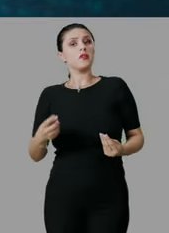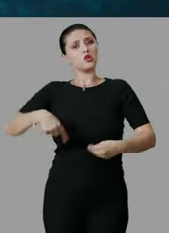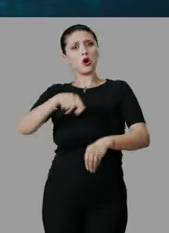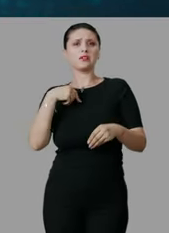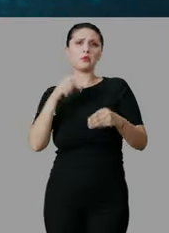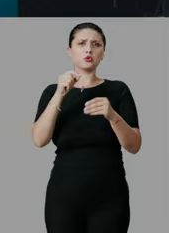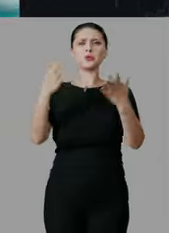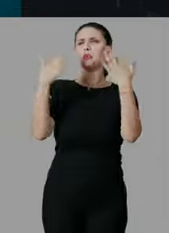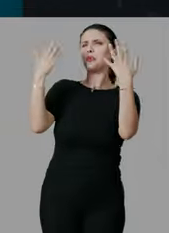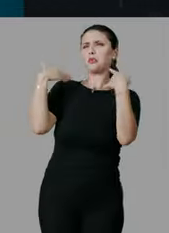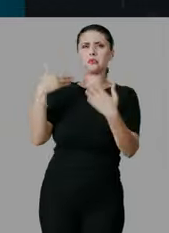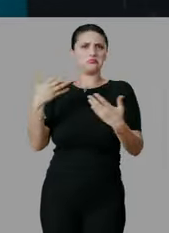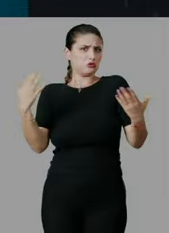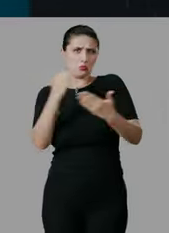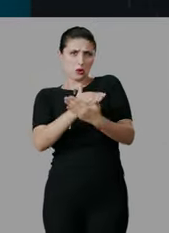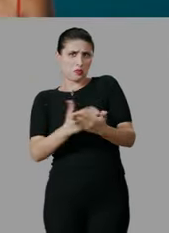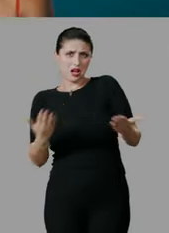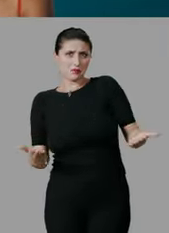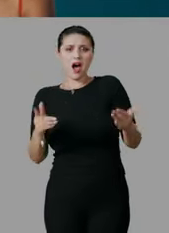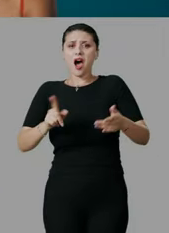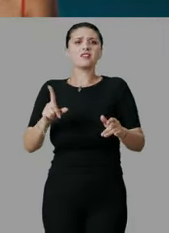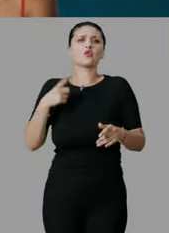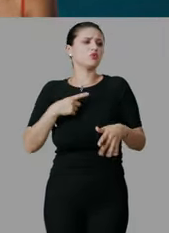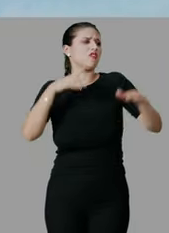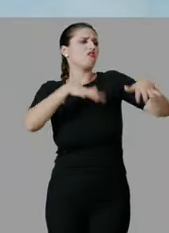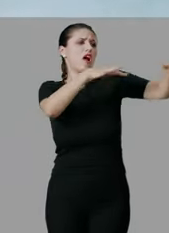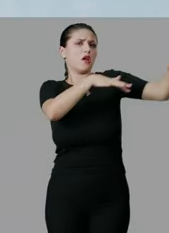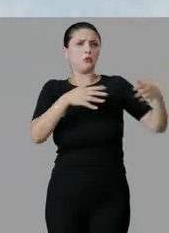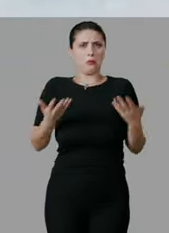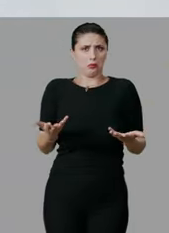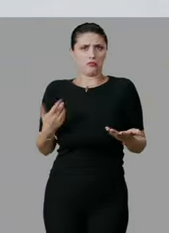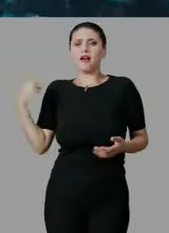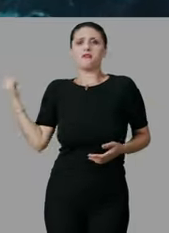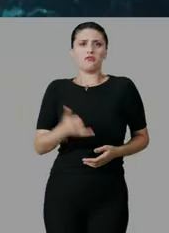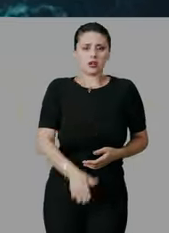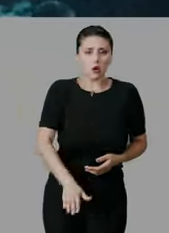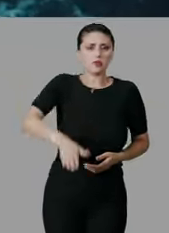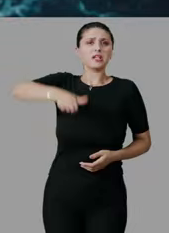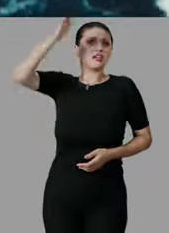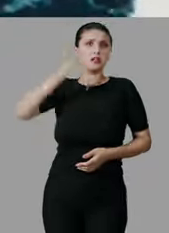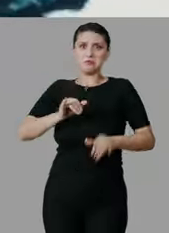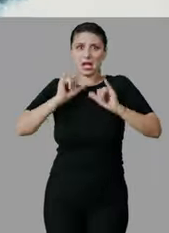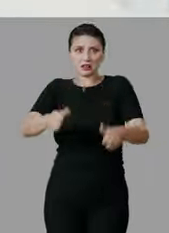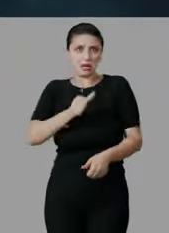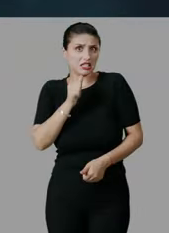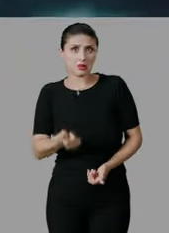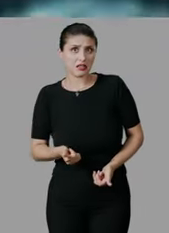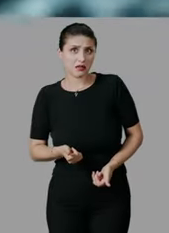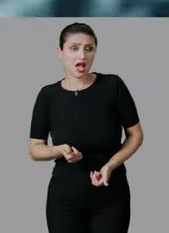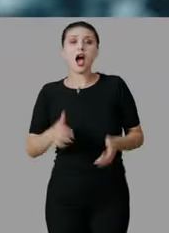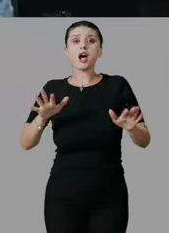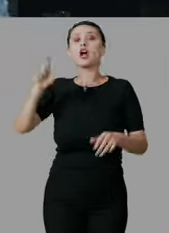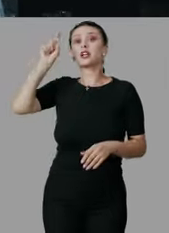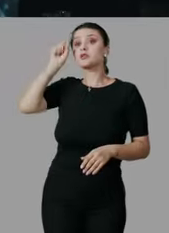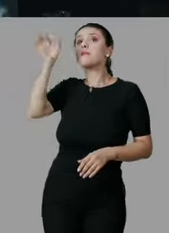mai sigur loc de scaldat. Ne răcorim și noi puțin, ce mare lucru! Astea nu-s valuri. Vin aici din copilărie și nu am pățit nimic.